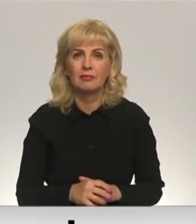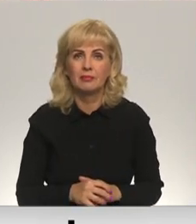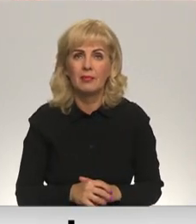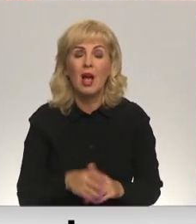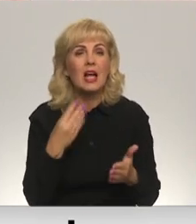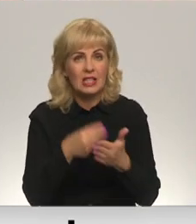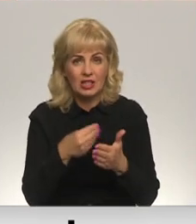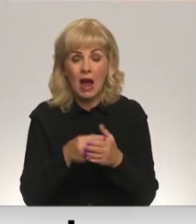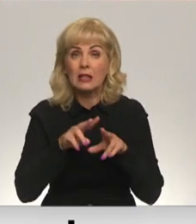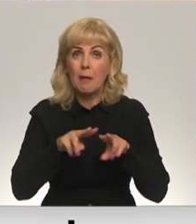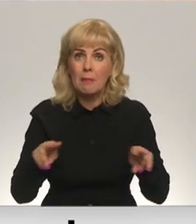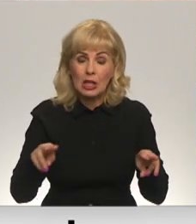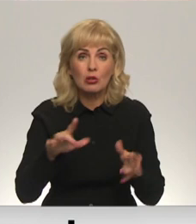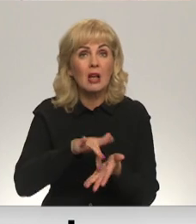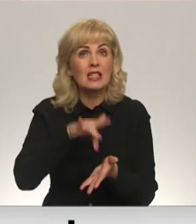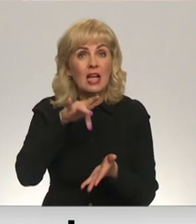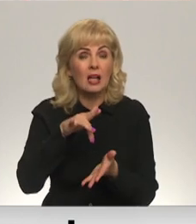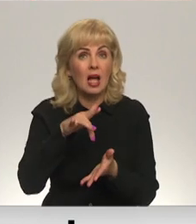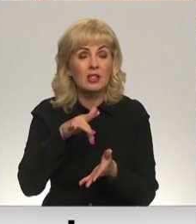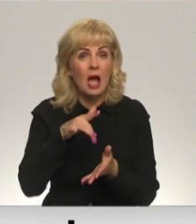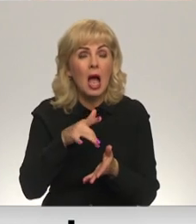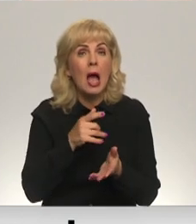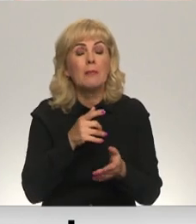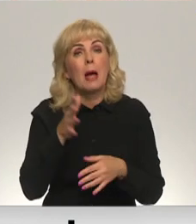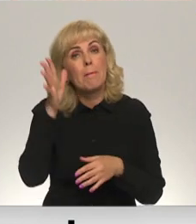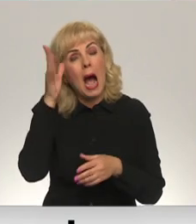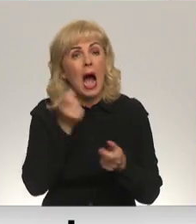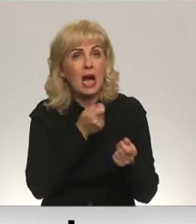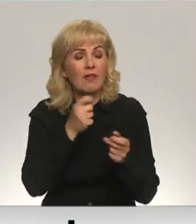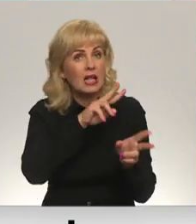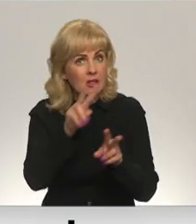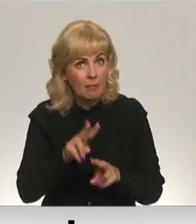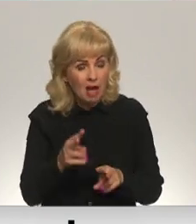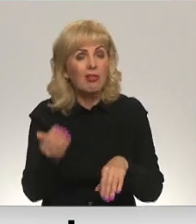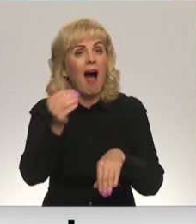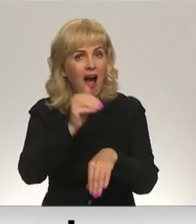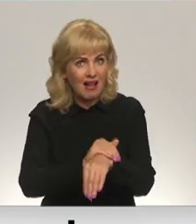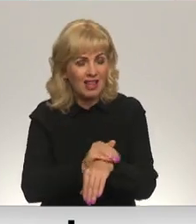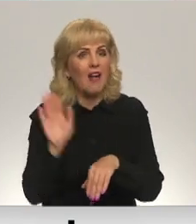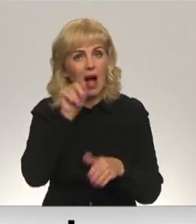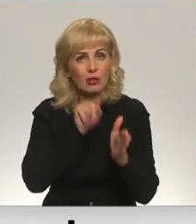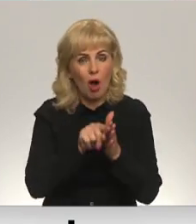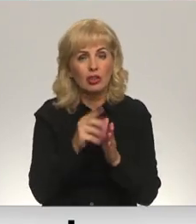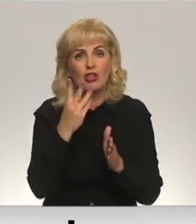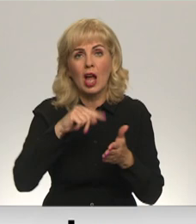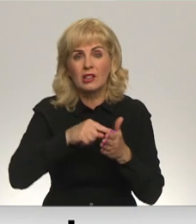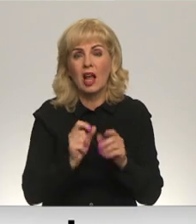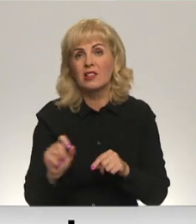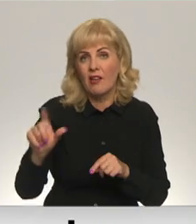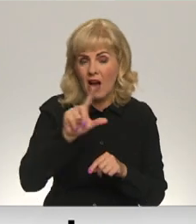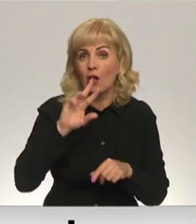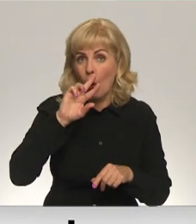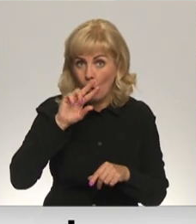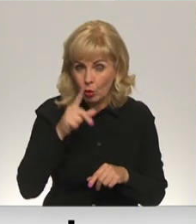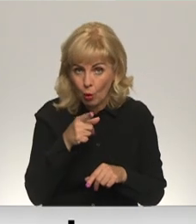Izvērtējot ministriju un centrālās pārvaldes iestāšu gada pārskatus, valsts kontroli atklājusi četras reizes vairāk kļūdu nekā ierasts,